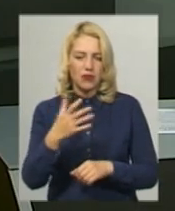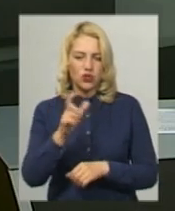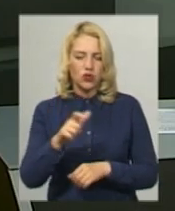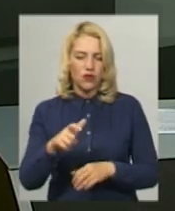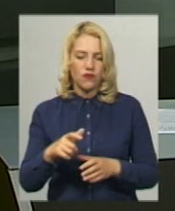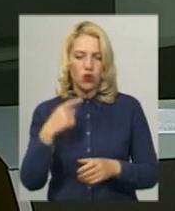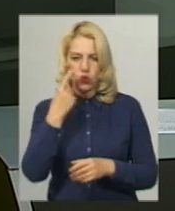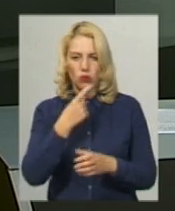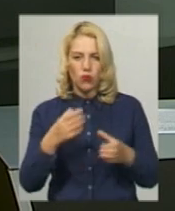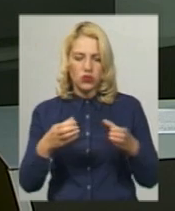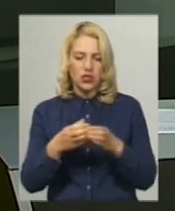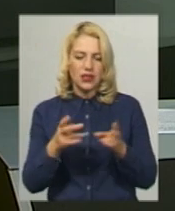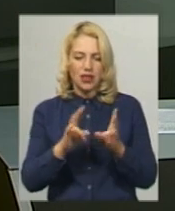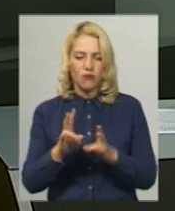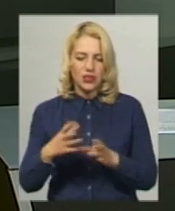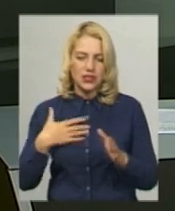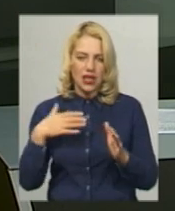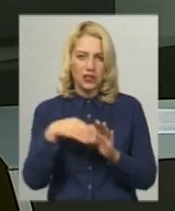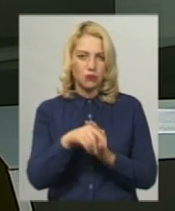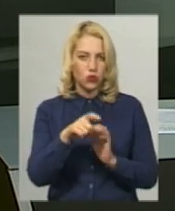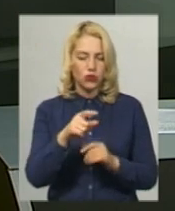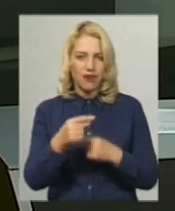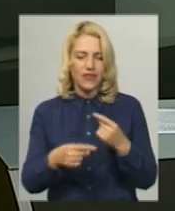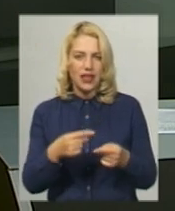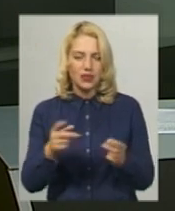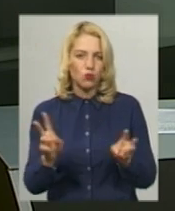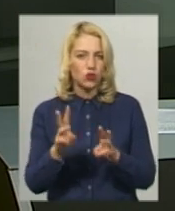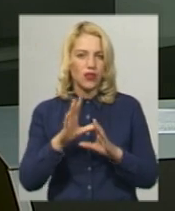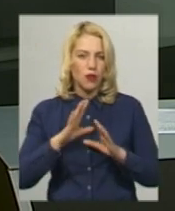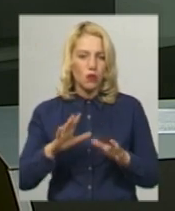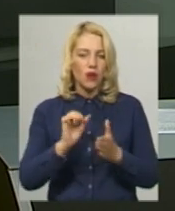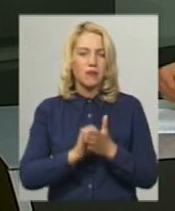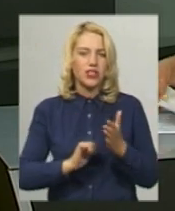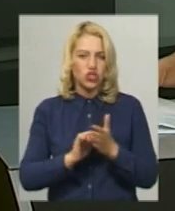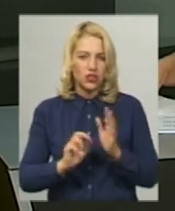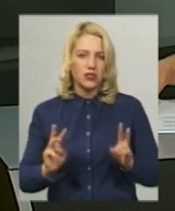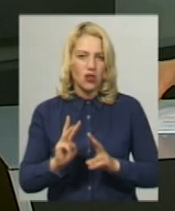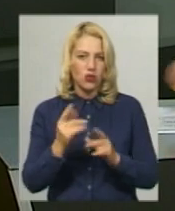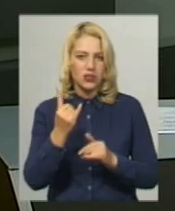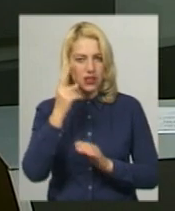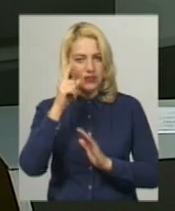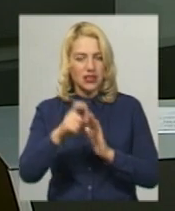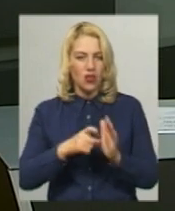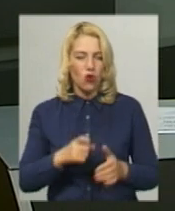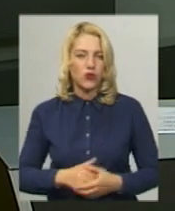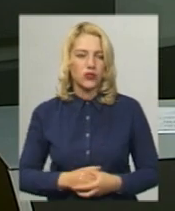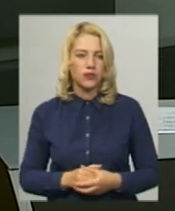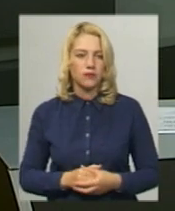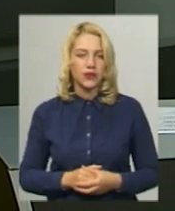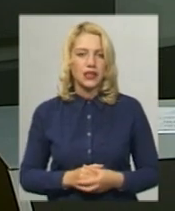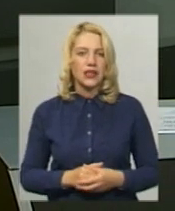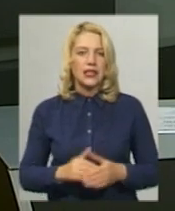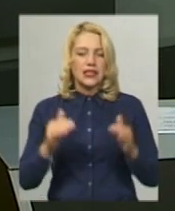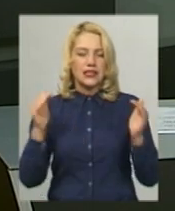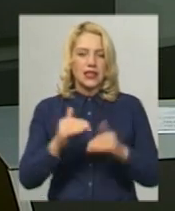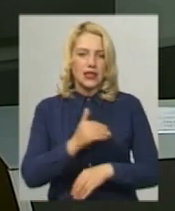Травмованих та загиблих наслідок пожежі не було. Причина загоряння встановлюється. Зниження температури, повітря